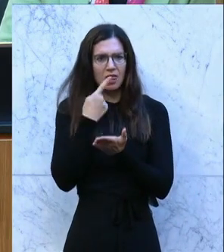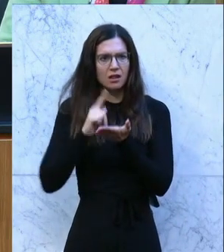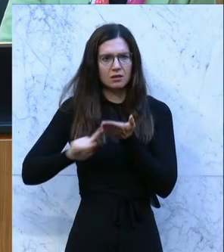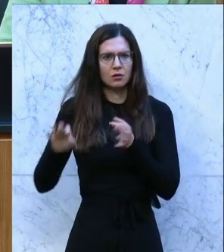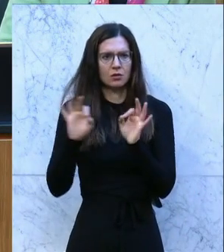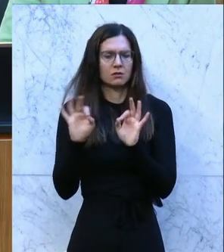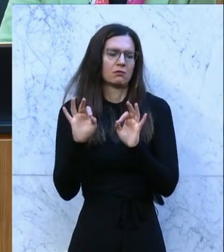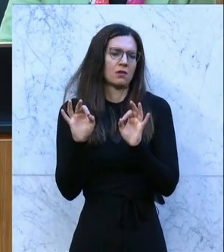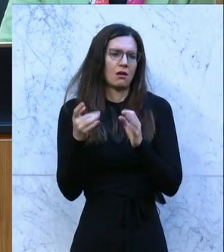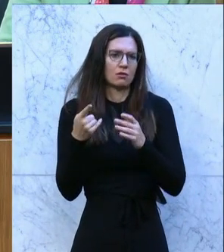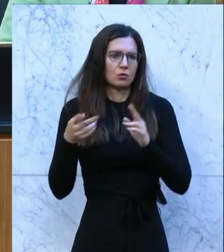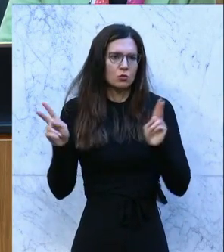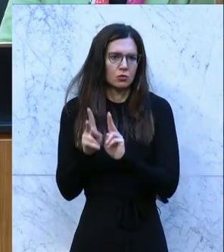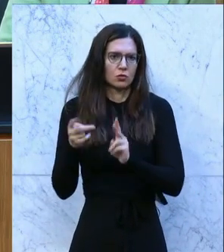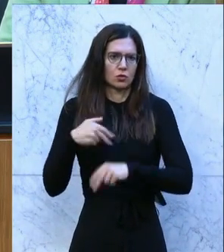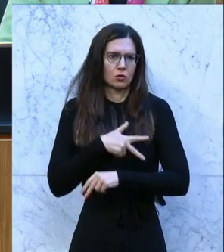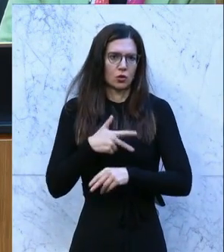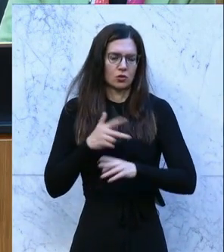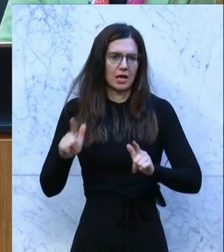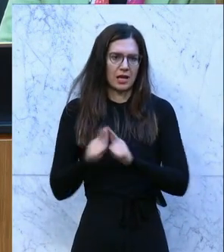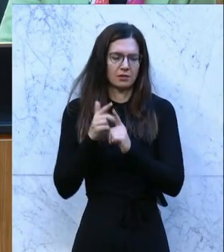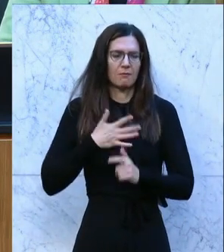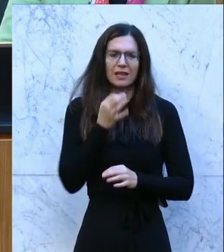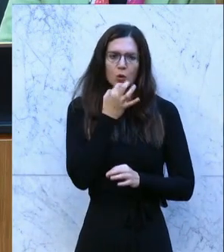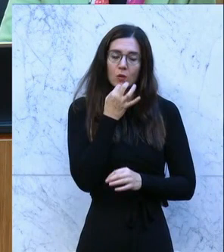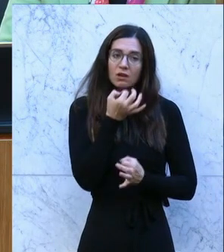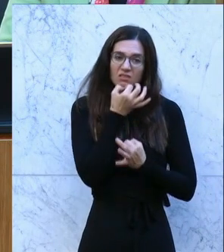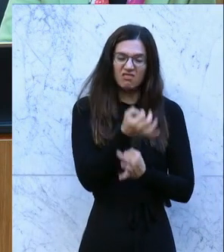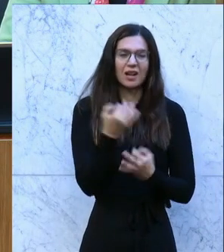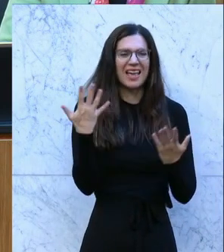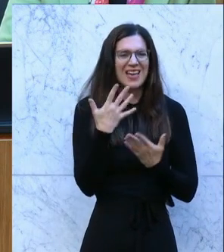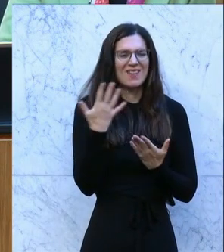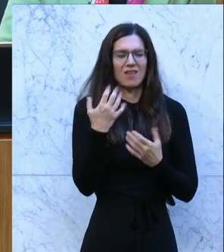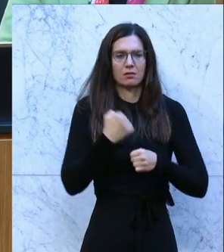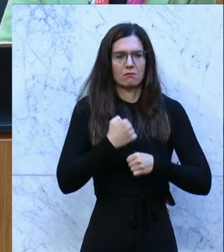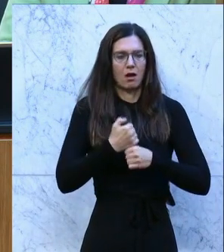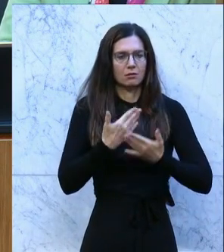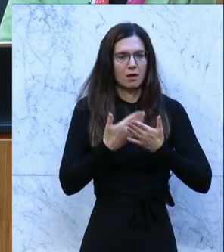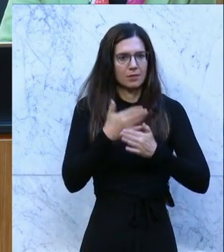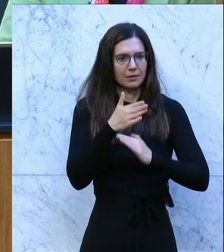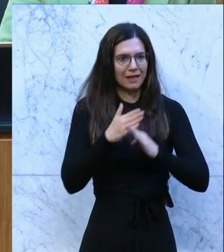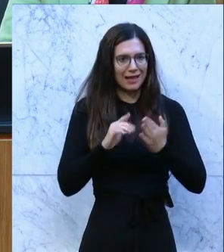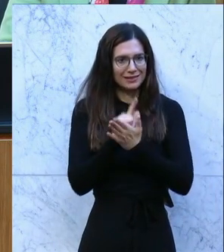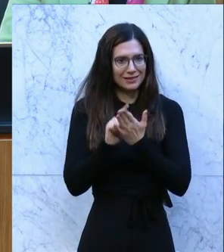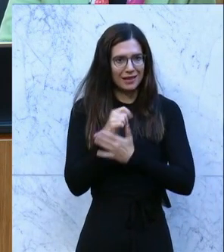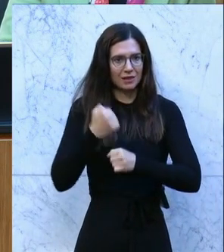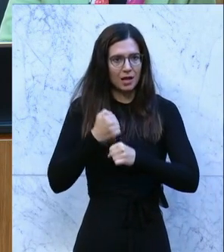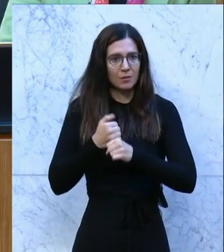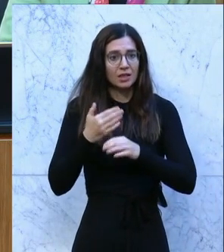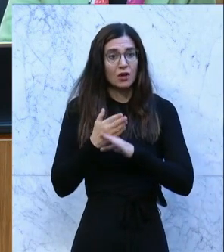von Sozialleistungen gedroht haben. Meine konkrete Frage, was werden Sie unternehmen, damit Teilzeitarbeit für